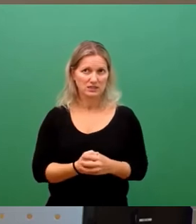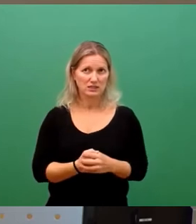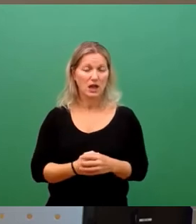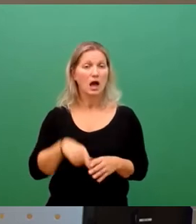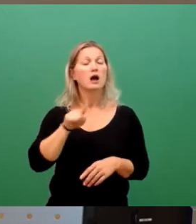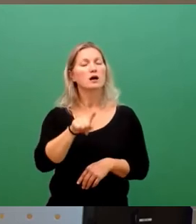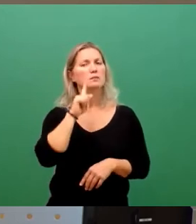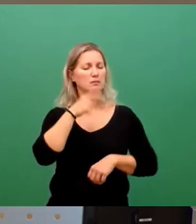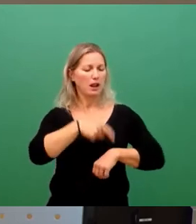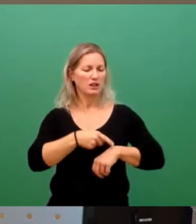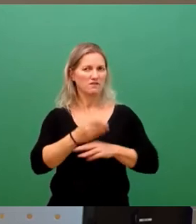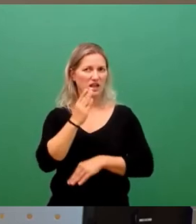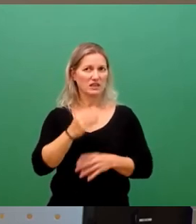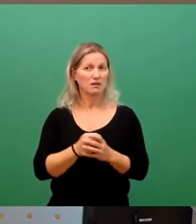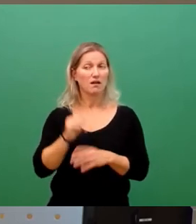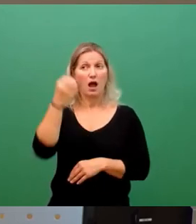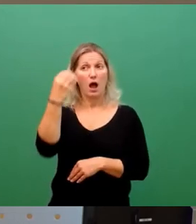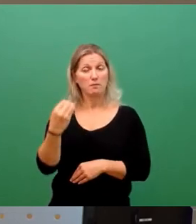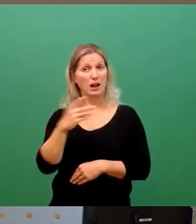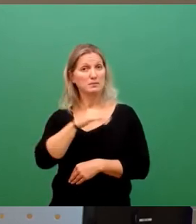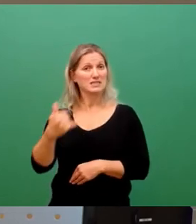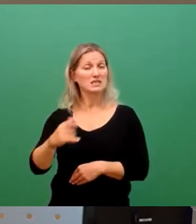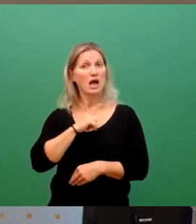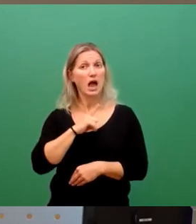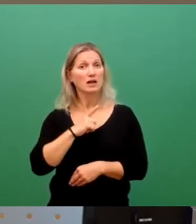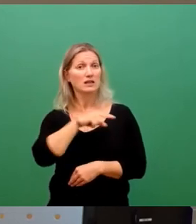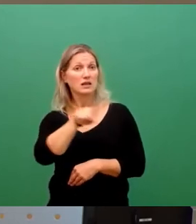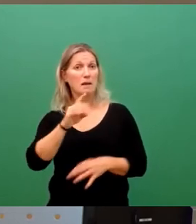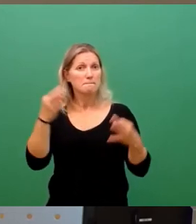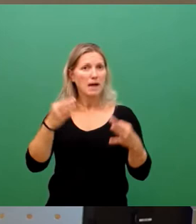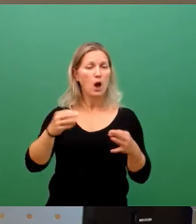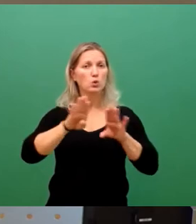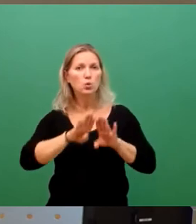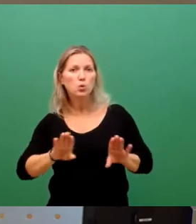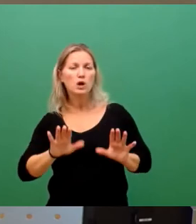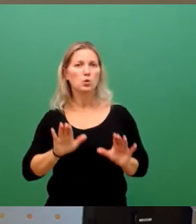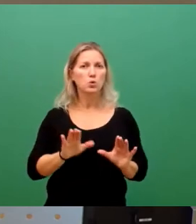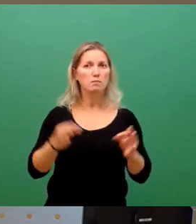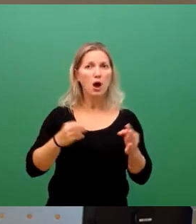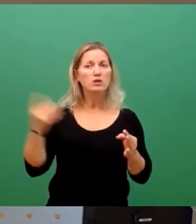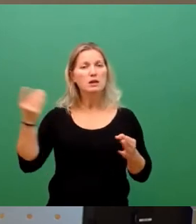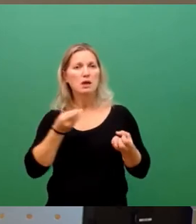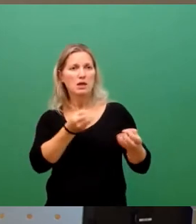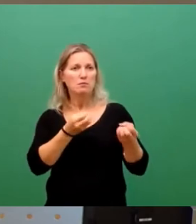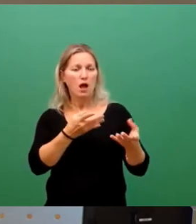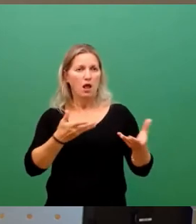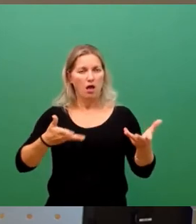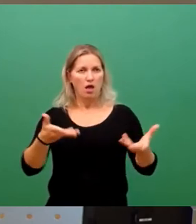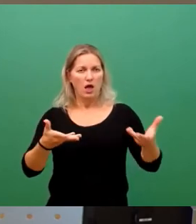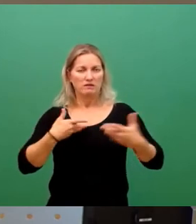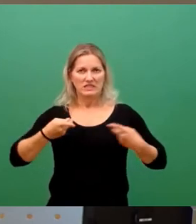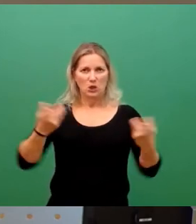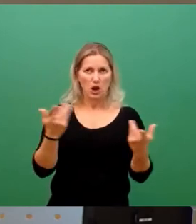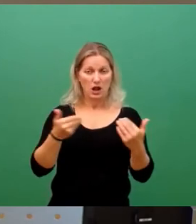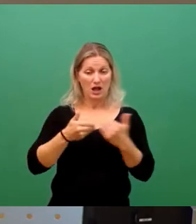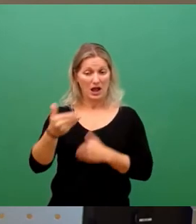Verunsicherungen, wo Verlässlichkeit und Beruhigung der Gemüter das Gebot der Stunde wären. Wir stehen vor einem heißen Herbst, in dem